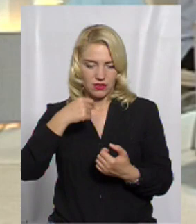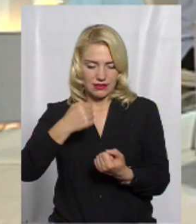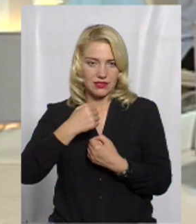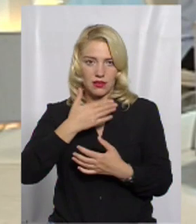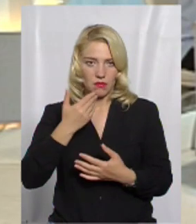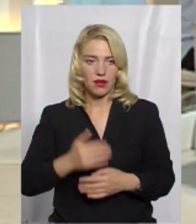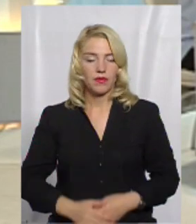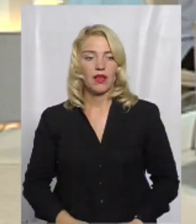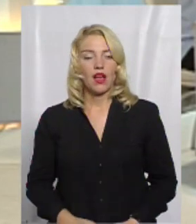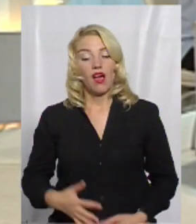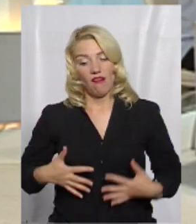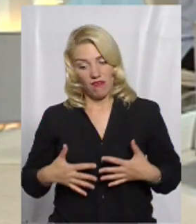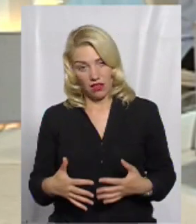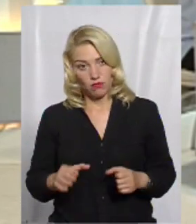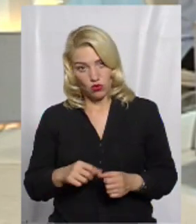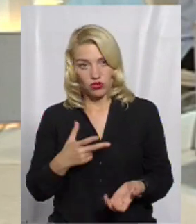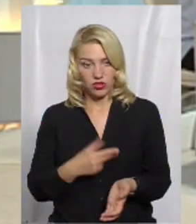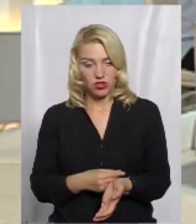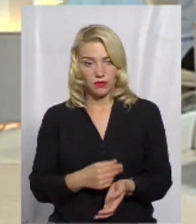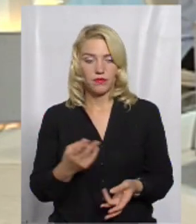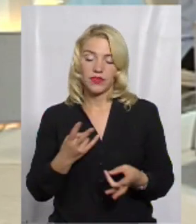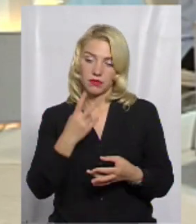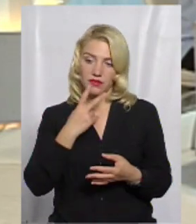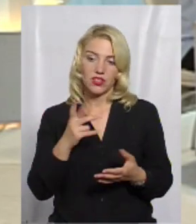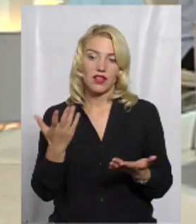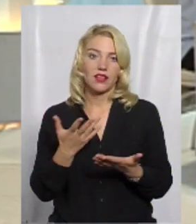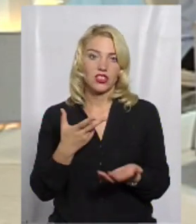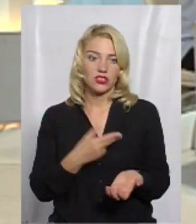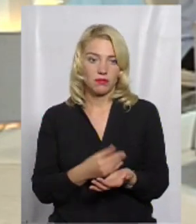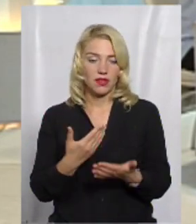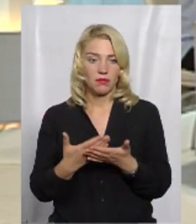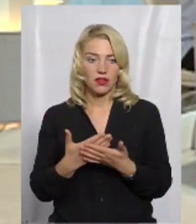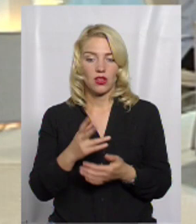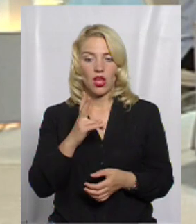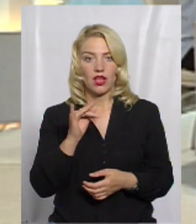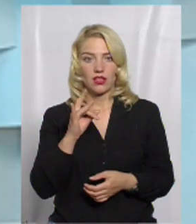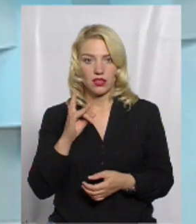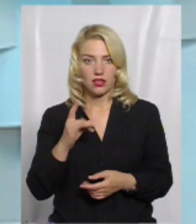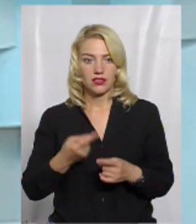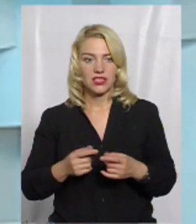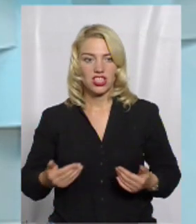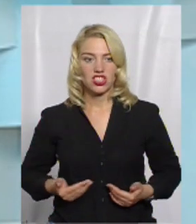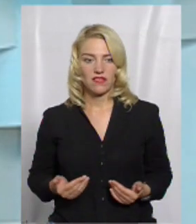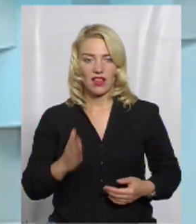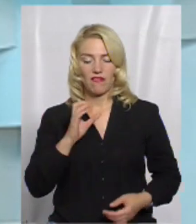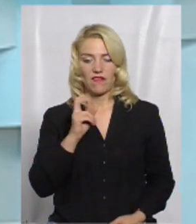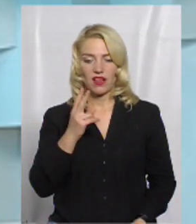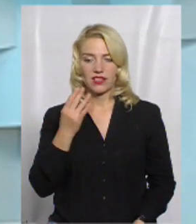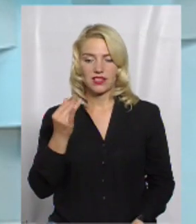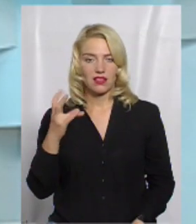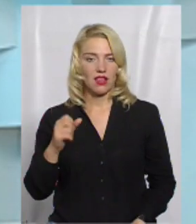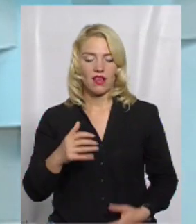Вагітність… Треба дивитися, яке щеплення. От, наприклад, від кори – це жива вакцина. Вагітним